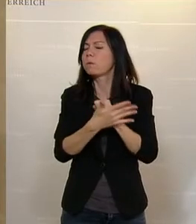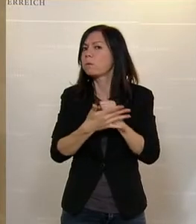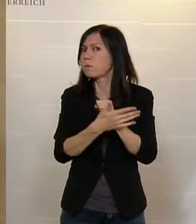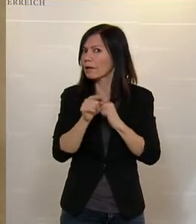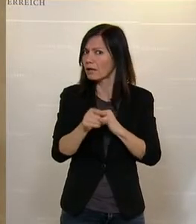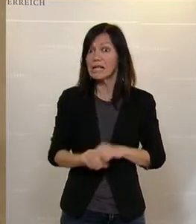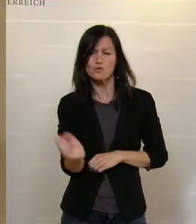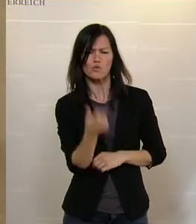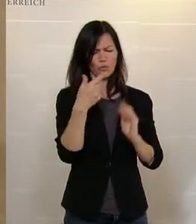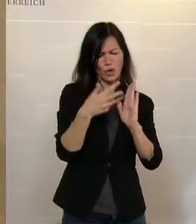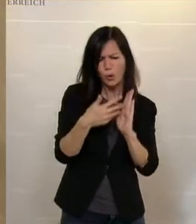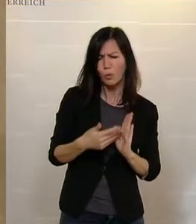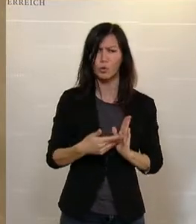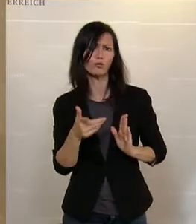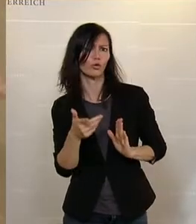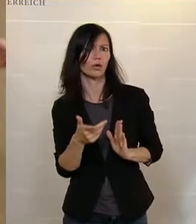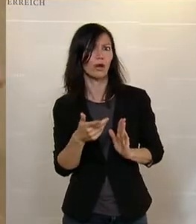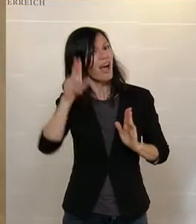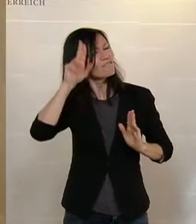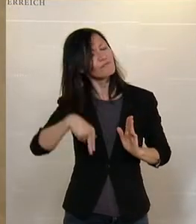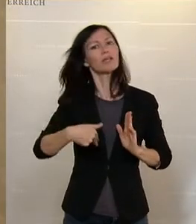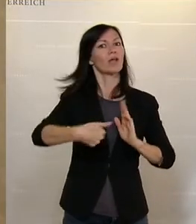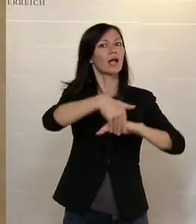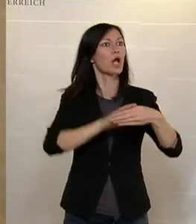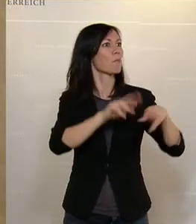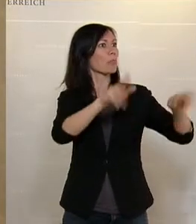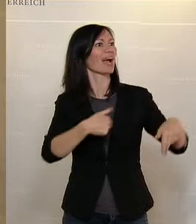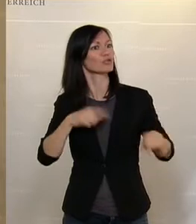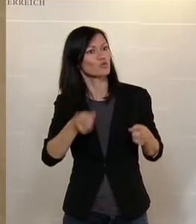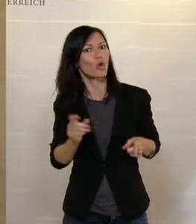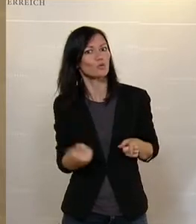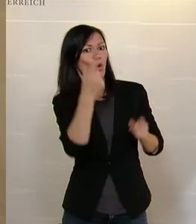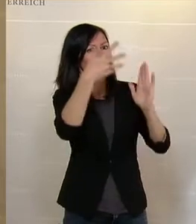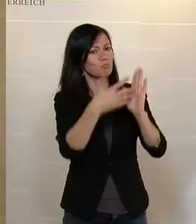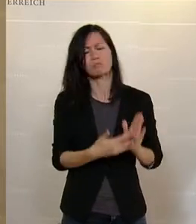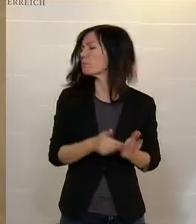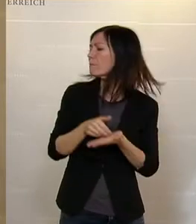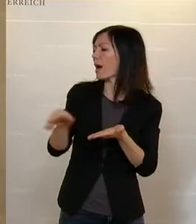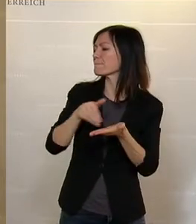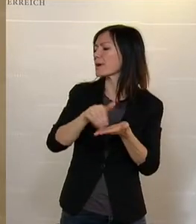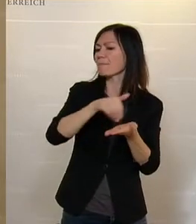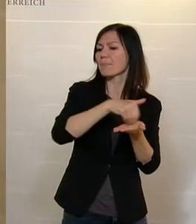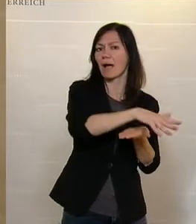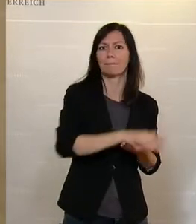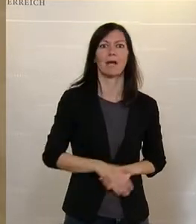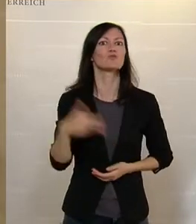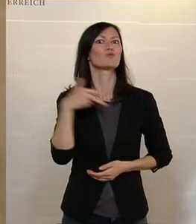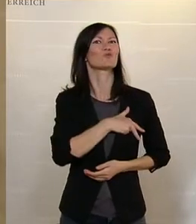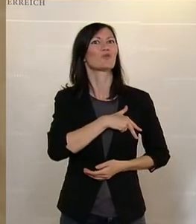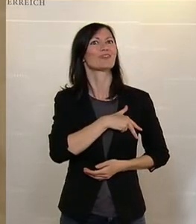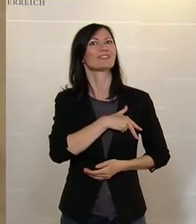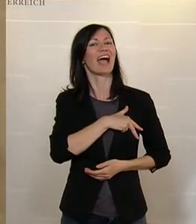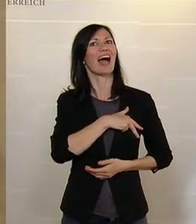Sonderprüfungen im Wiener Gemeinderat werden einfach abgeschmettert, sobald klingende sozialdemokratische Namen